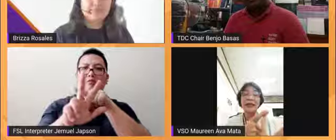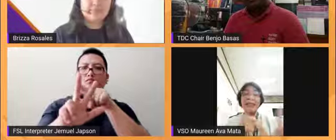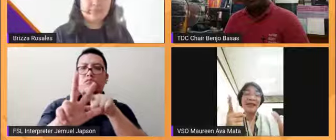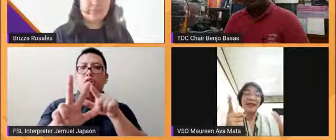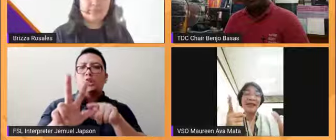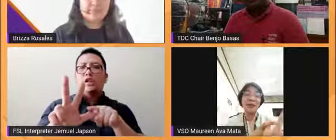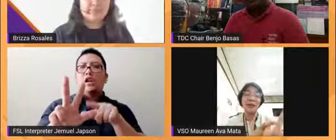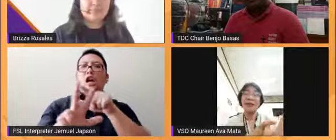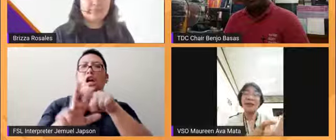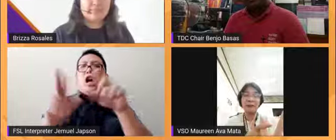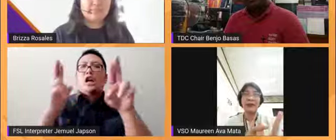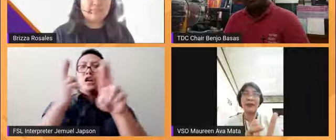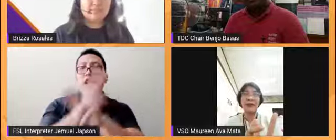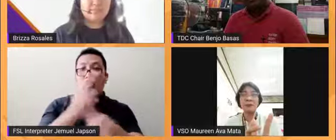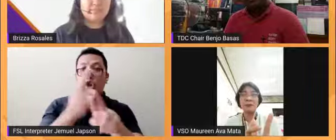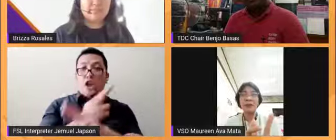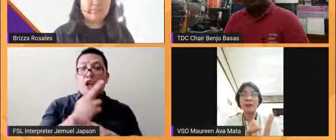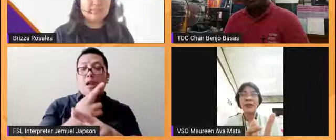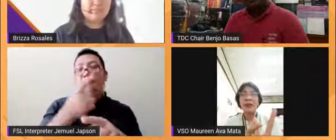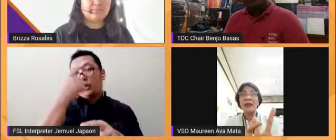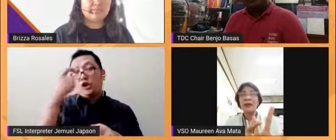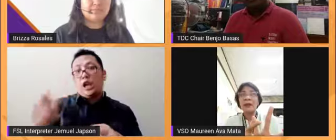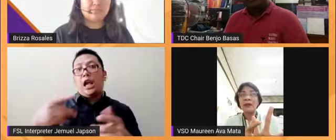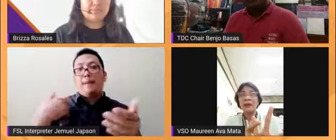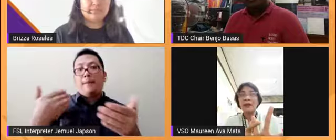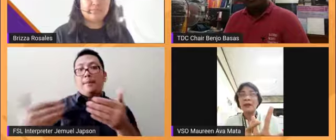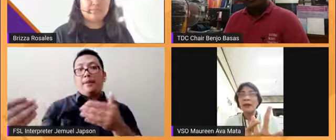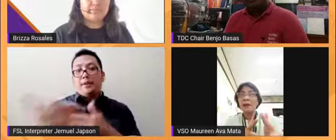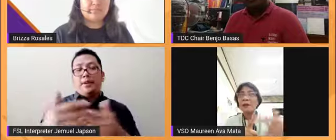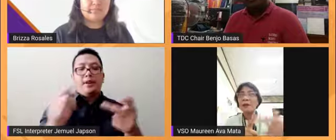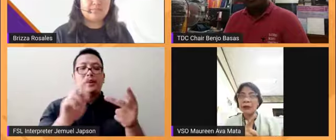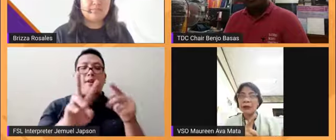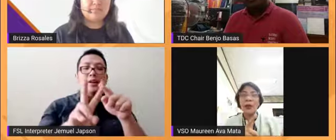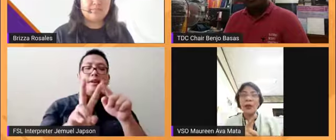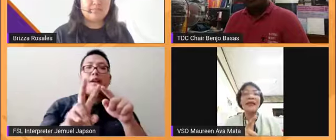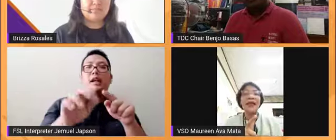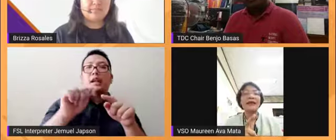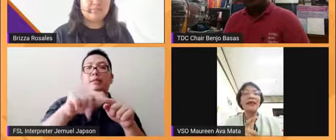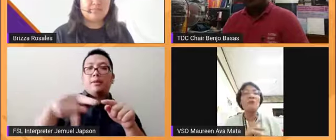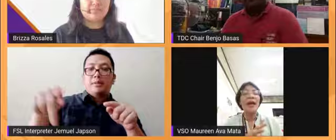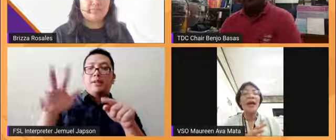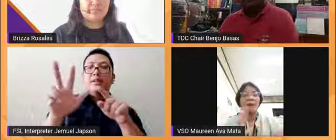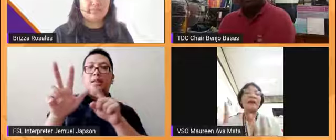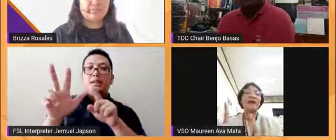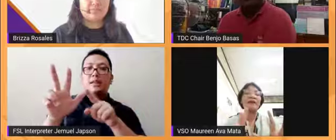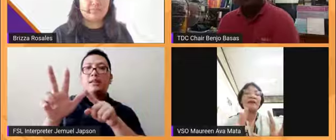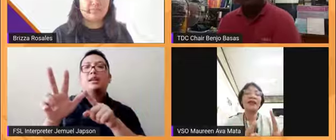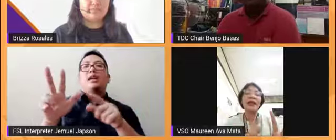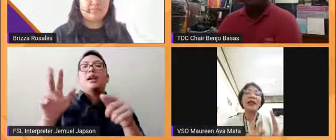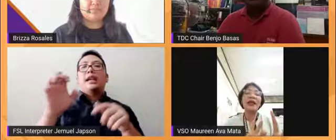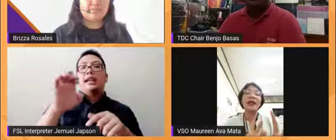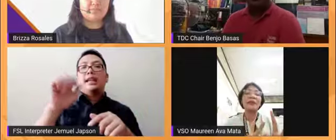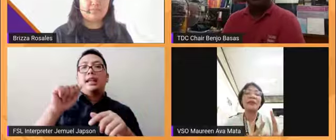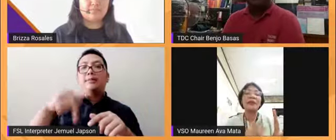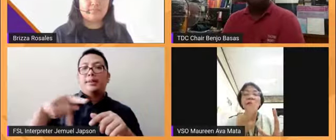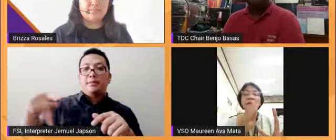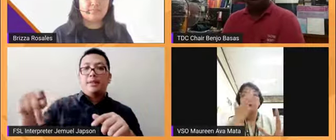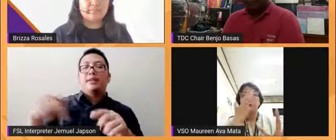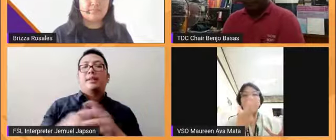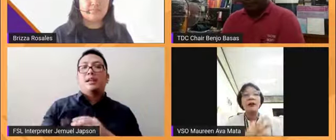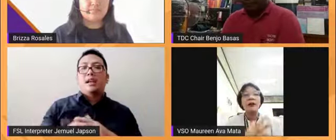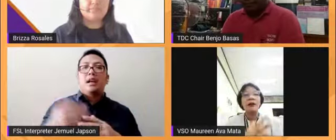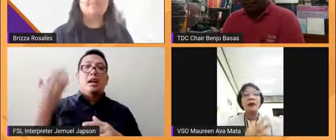precinct dahil ni priority lane at saka yung EAPP na ito Based sa 2019 marami ang nag-avail ng AAP